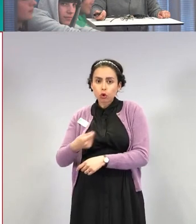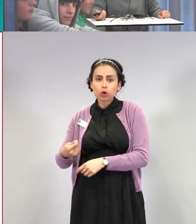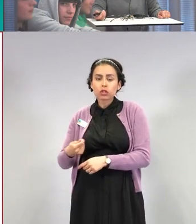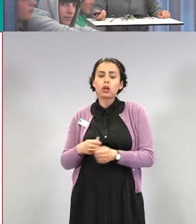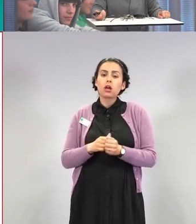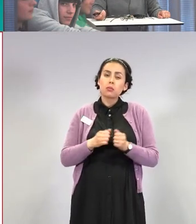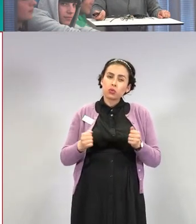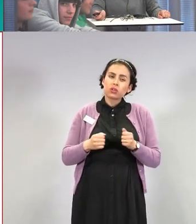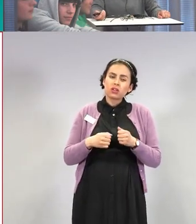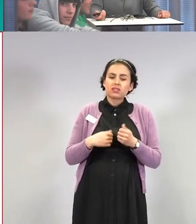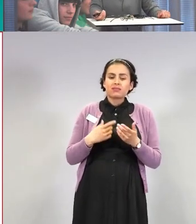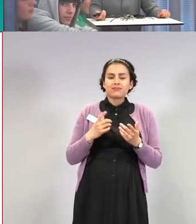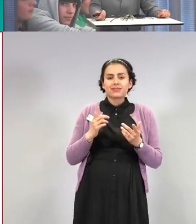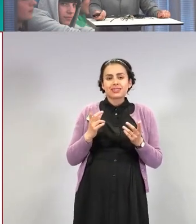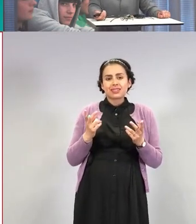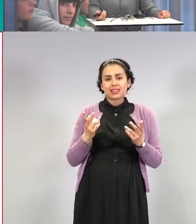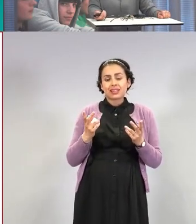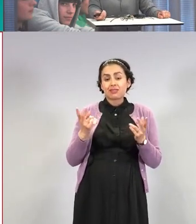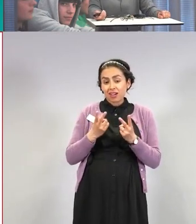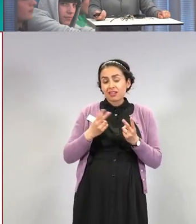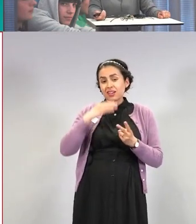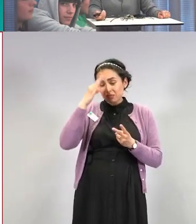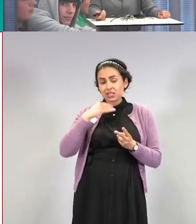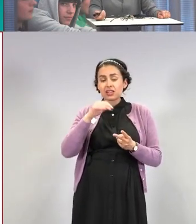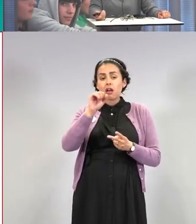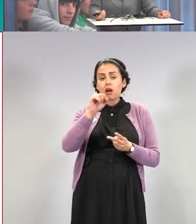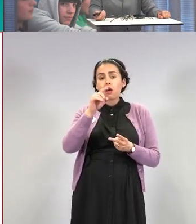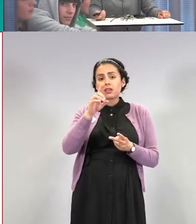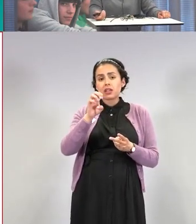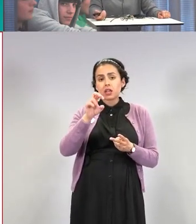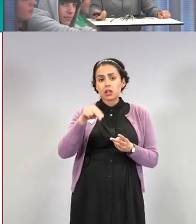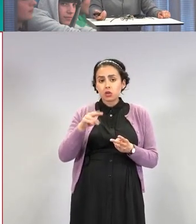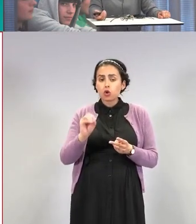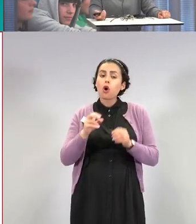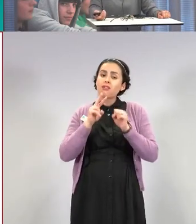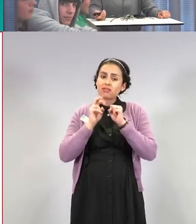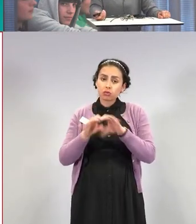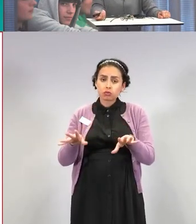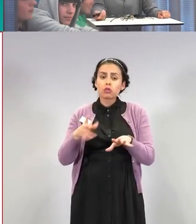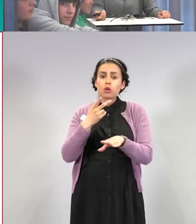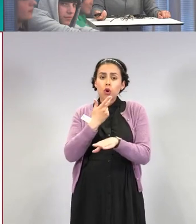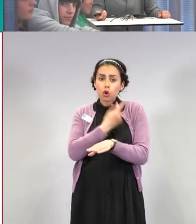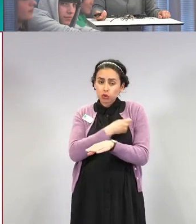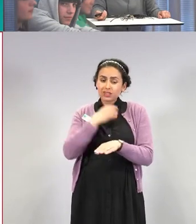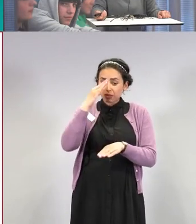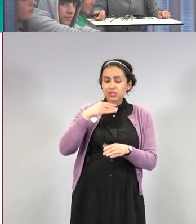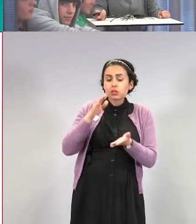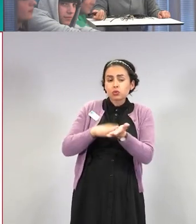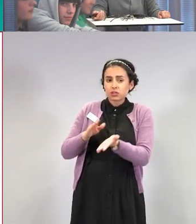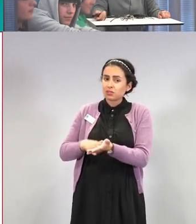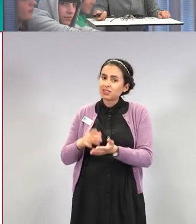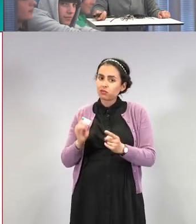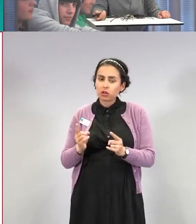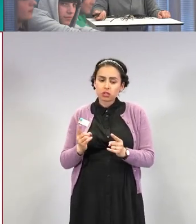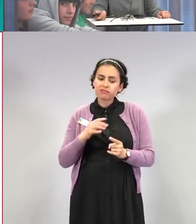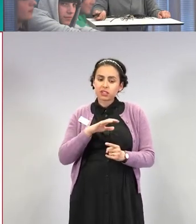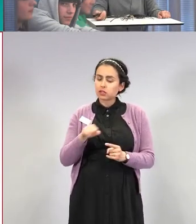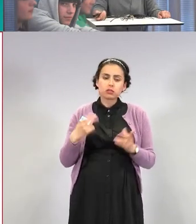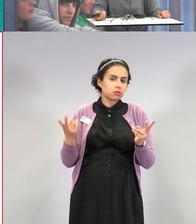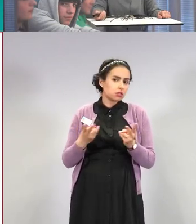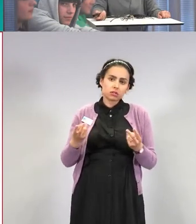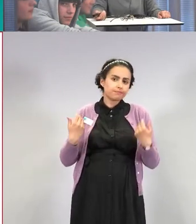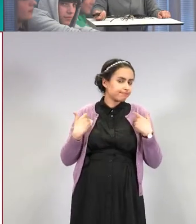ihmiset, vaikka heille olisi suositeltu tätä adenovirusrokotetta, niin he olisivat sitä ottaneet. Ja olisi joka tapauksessa päädytty tähän